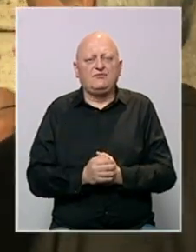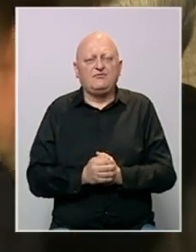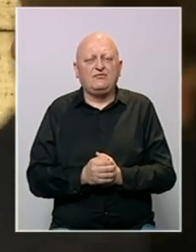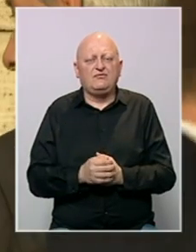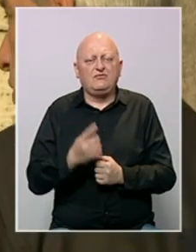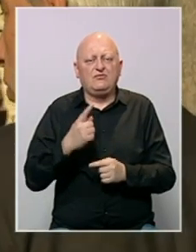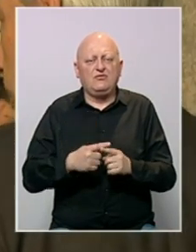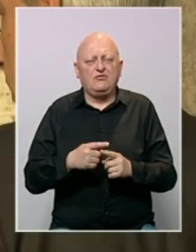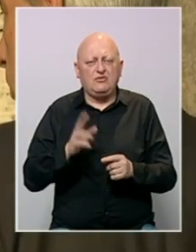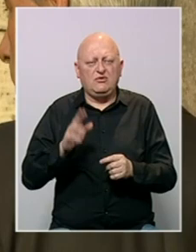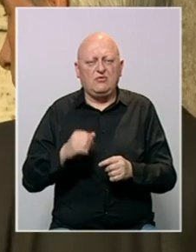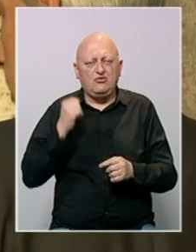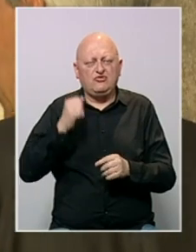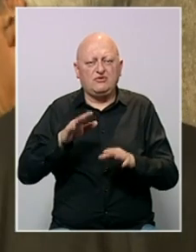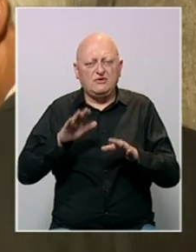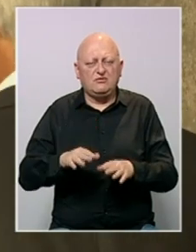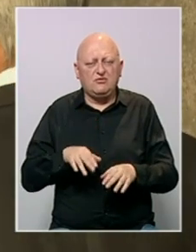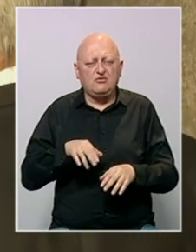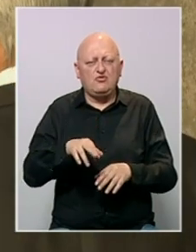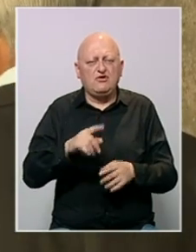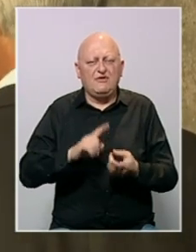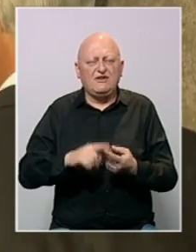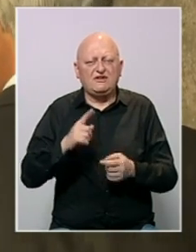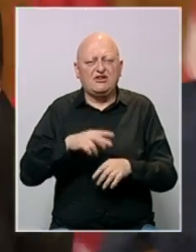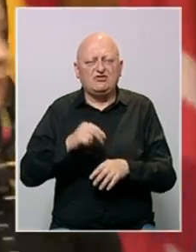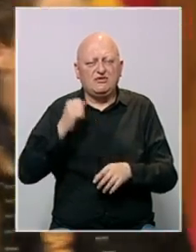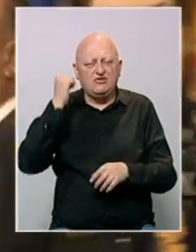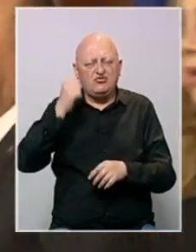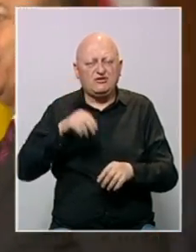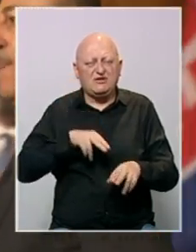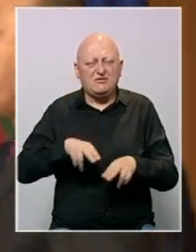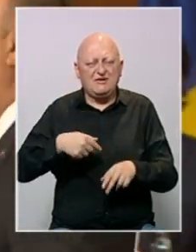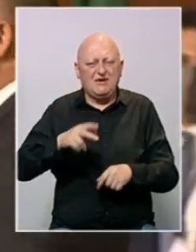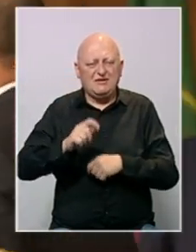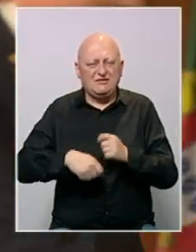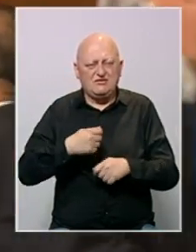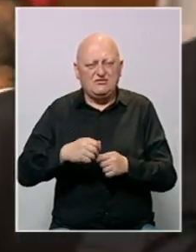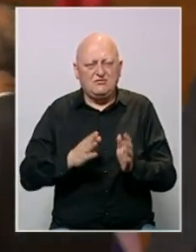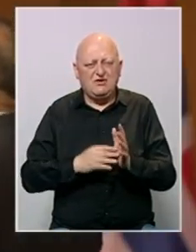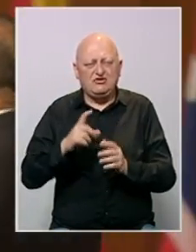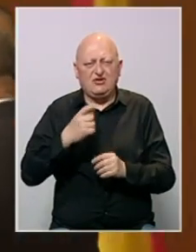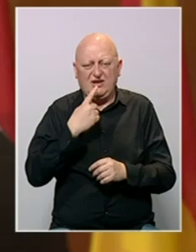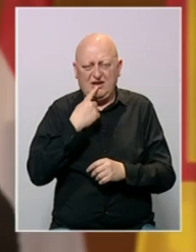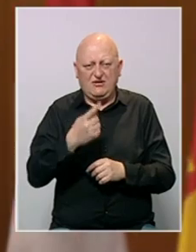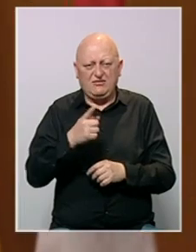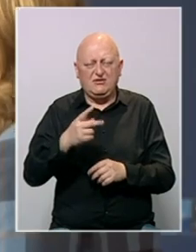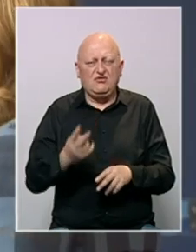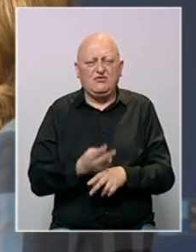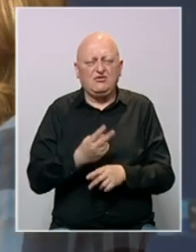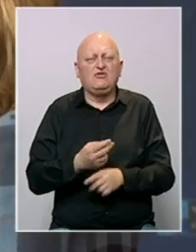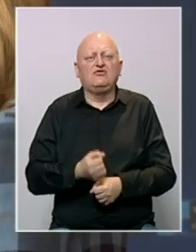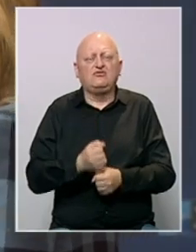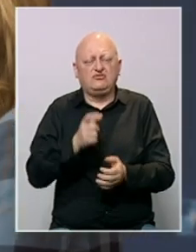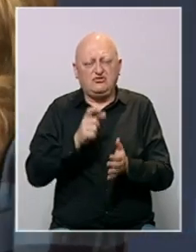Upravo bi Turska mogla usporiti NATO put Finjskoj i Švedskoj. Turski ministar vanjskih poslova, Mevlut Šavušolu, izjavio je da će njegova zemlja